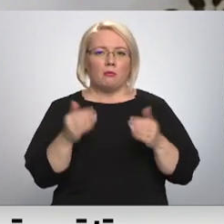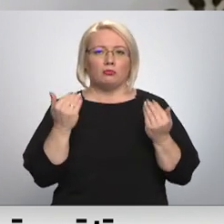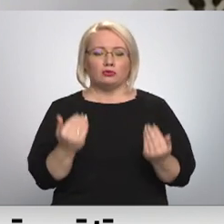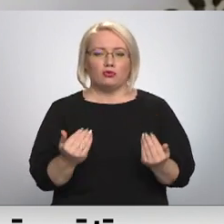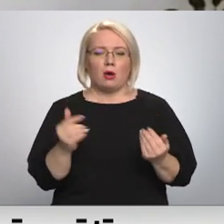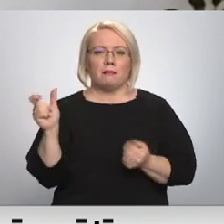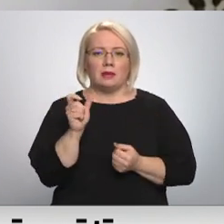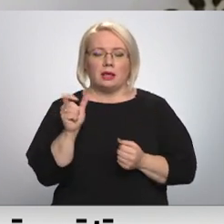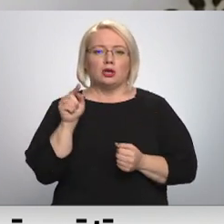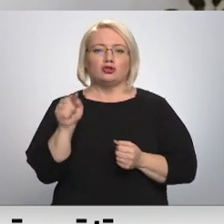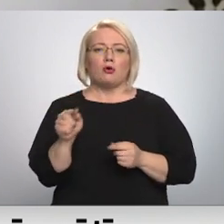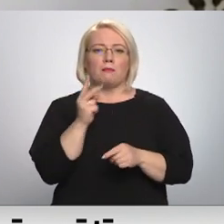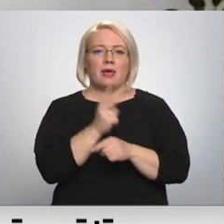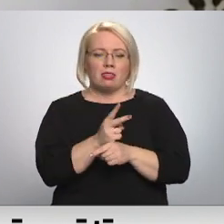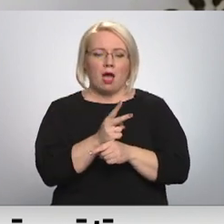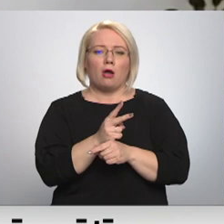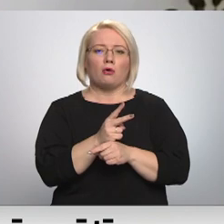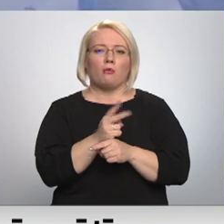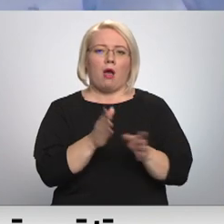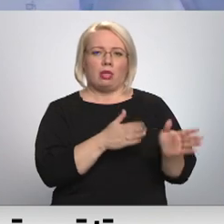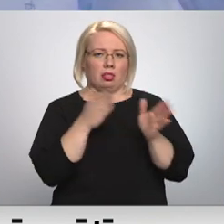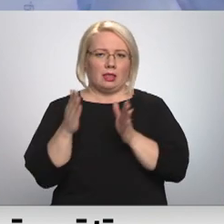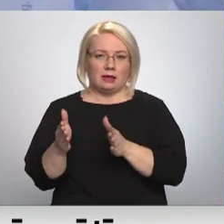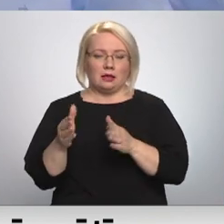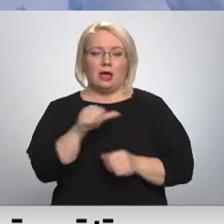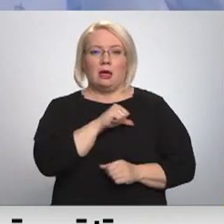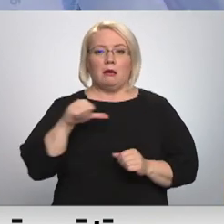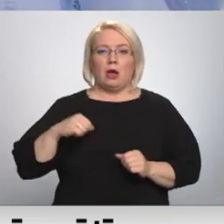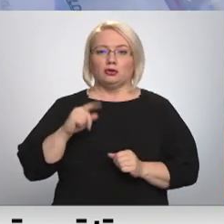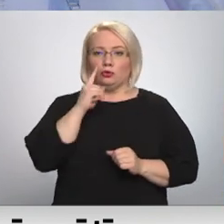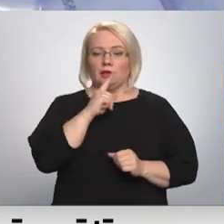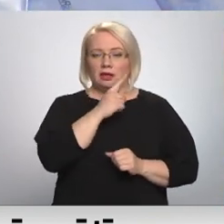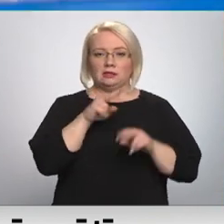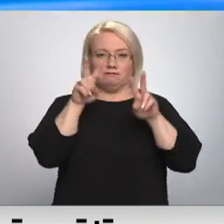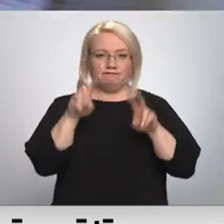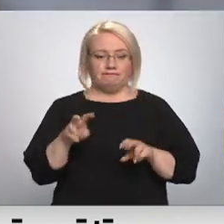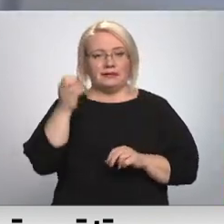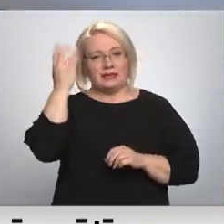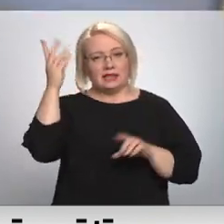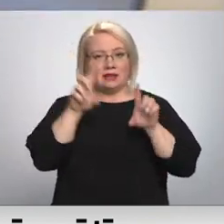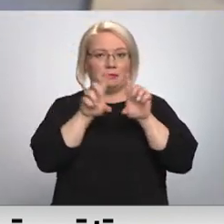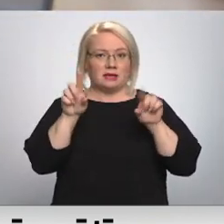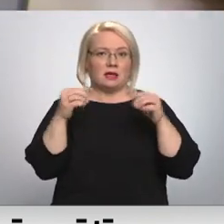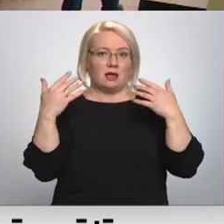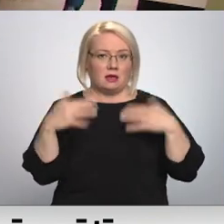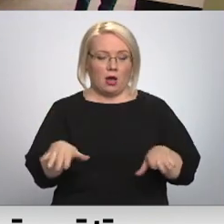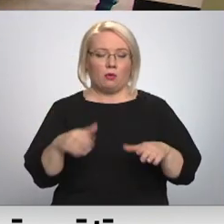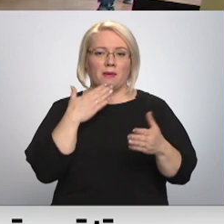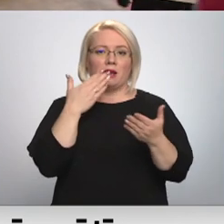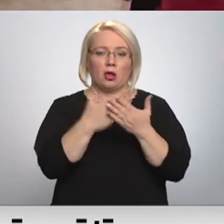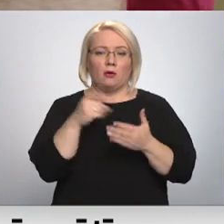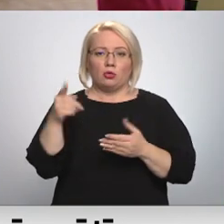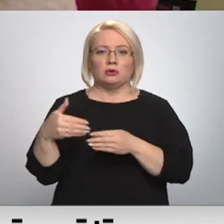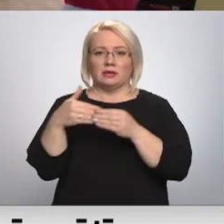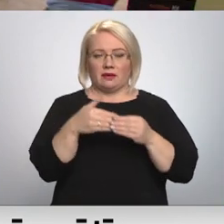šo pienāpumu atlikt. Pašu testi jau tagad tiek veikti piemēram izlietības iestādēs, tad arī tiek rekomendēts tos